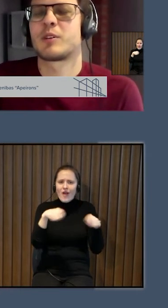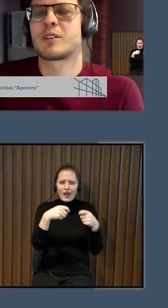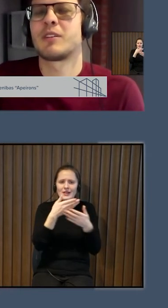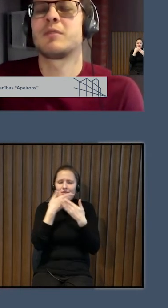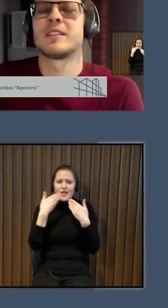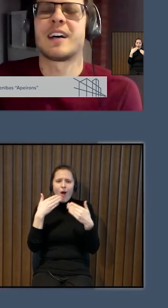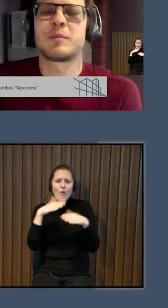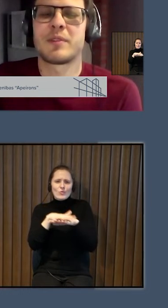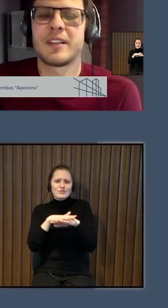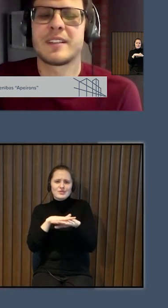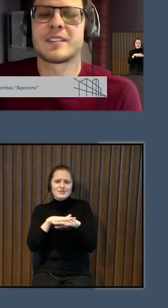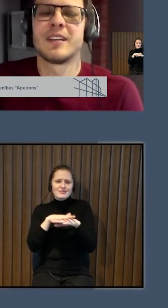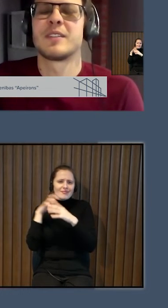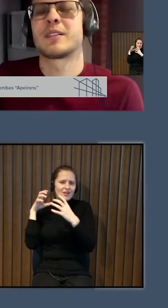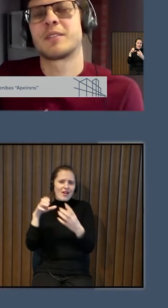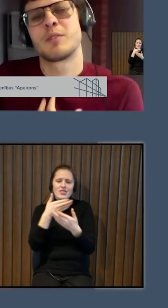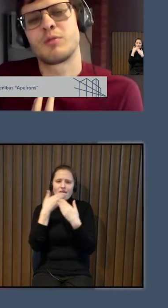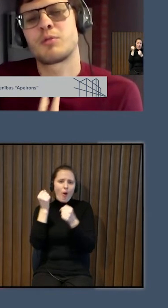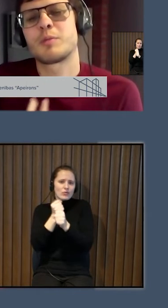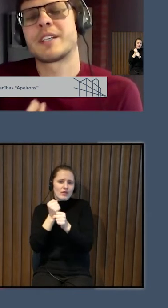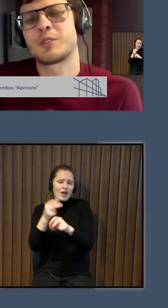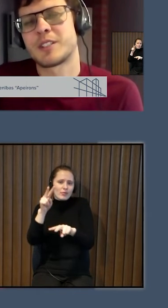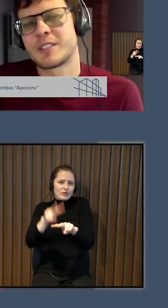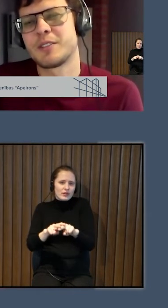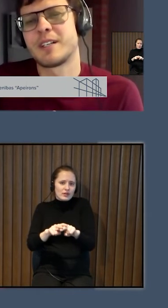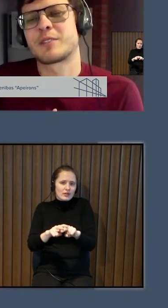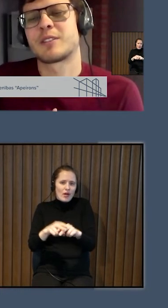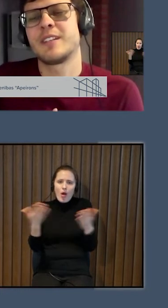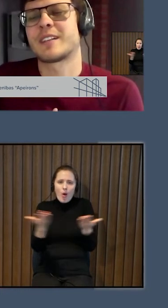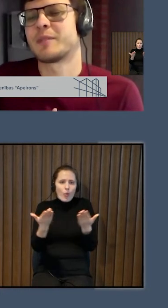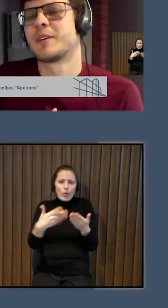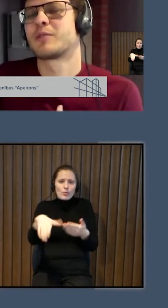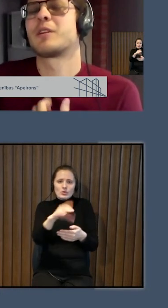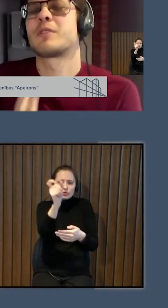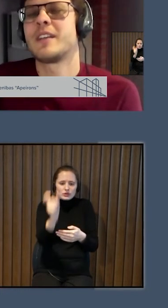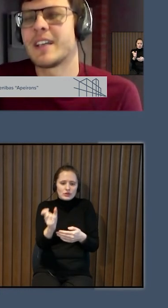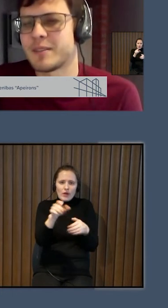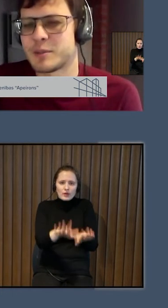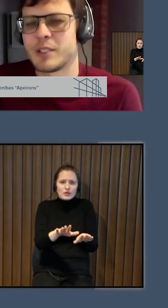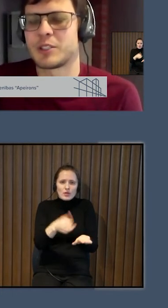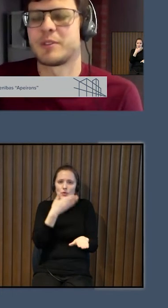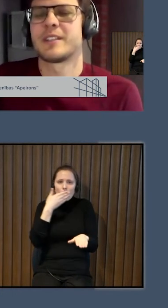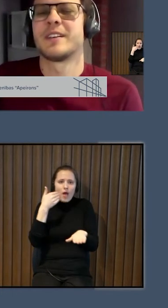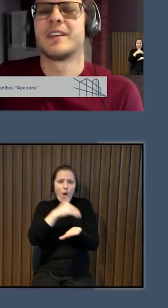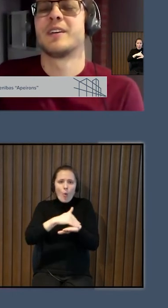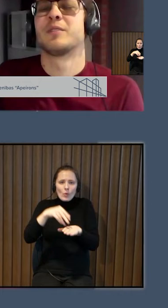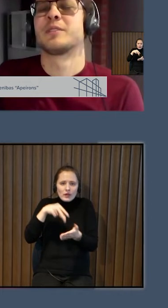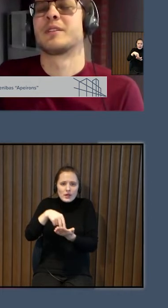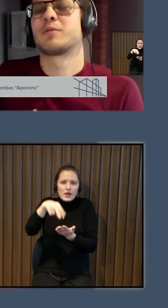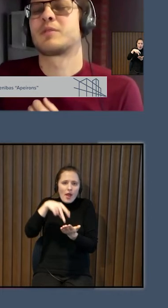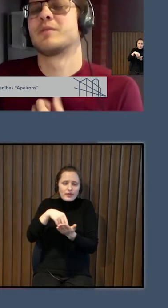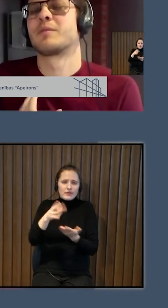transporta, kur nav ne darba vietas. Tad kur mēs šos te cilvēkus liekam? Tur nav neietves bieži vien.